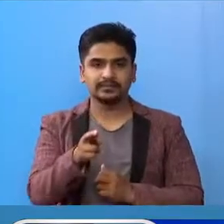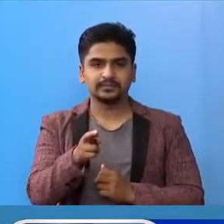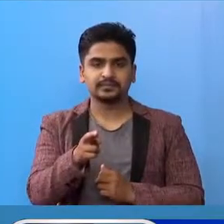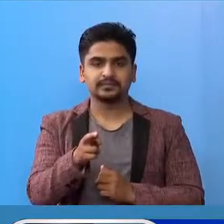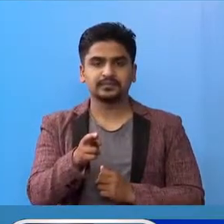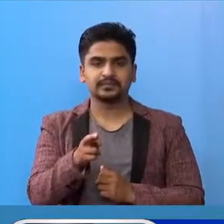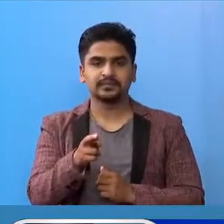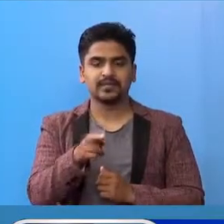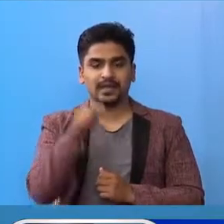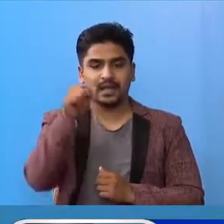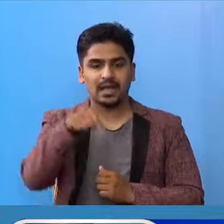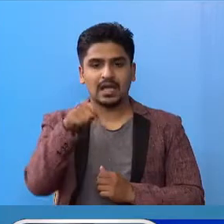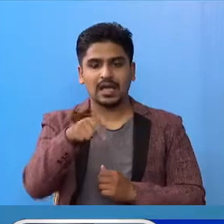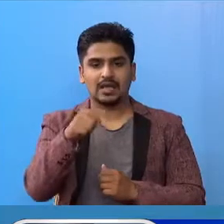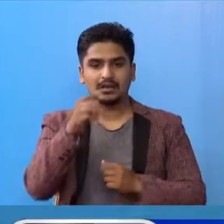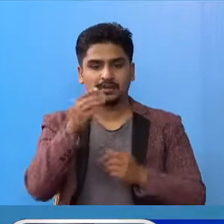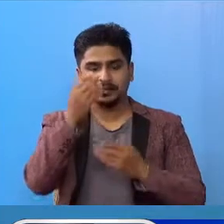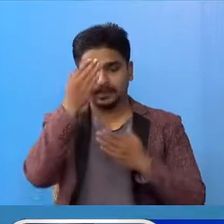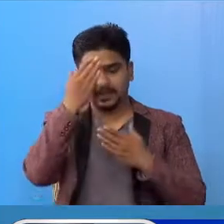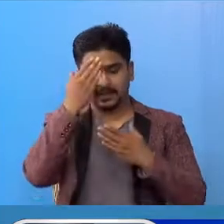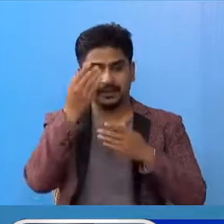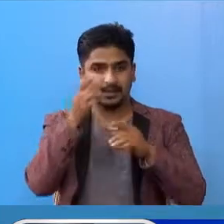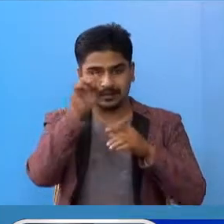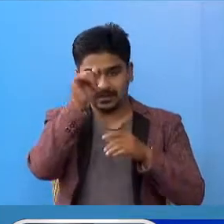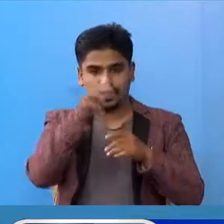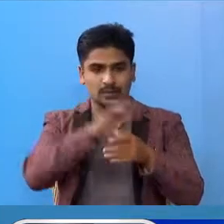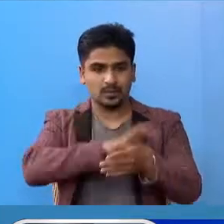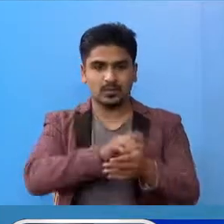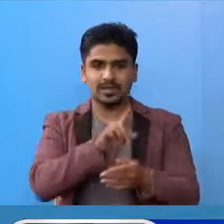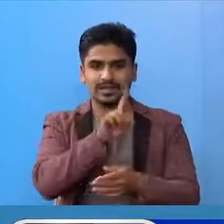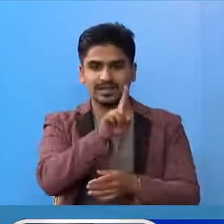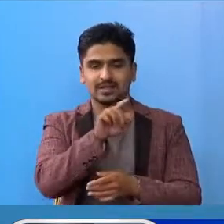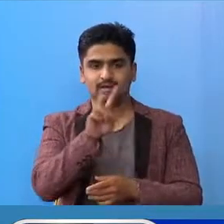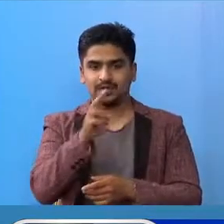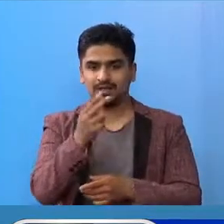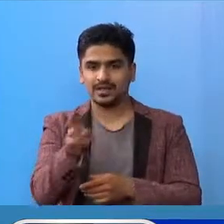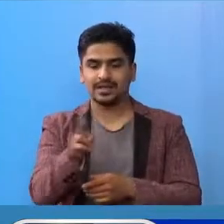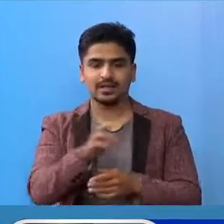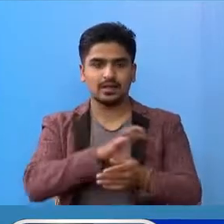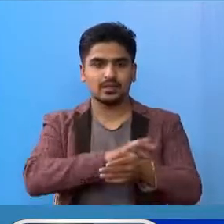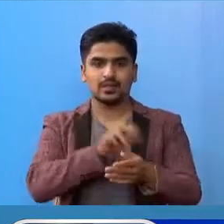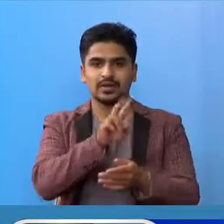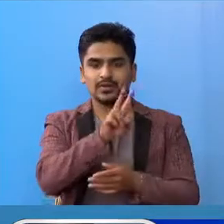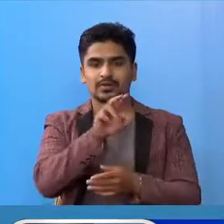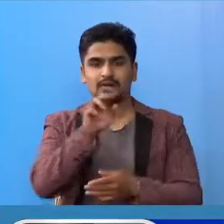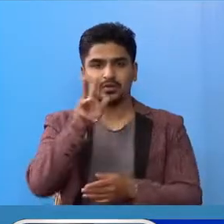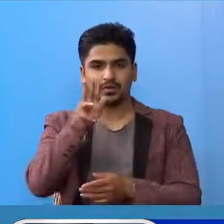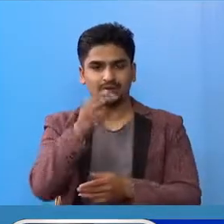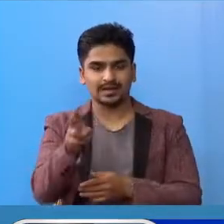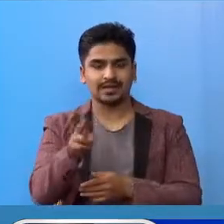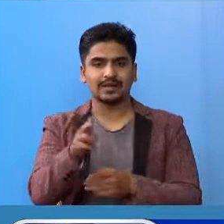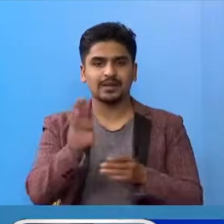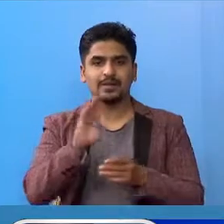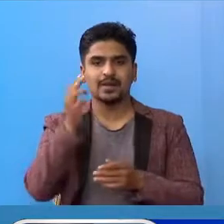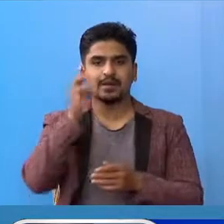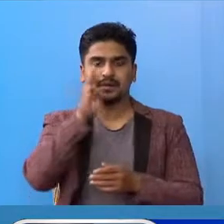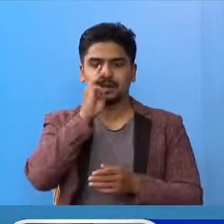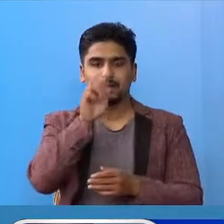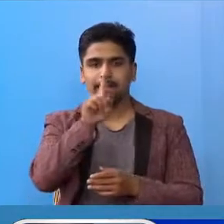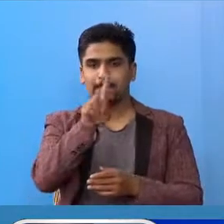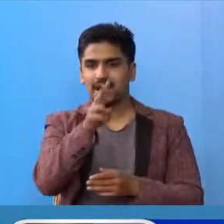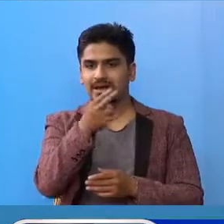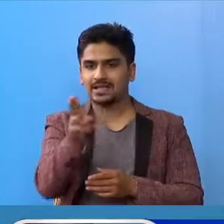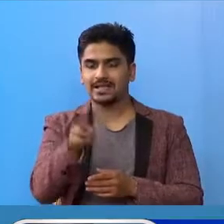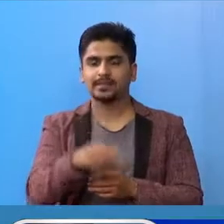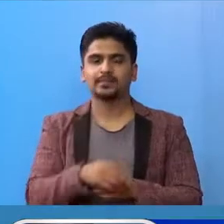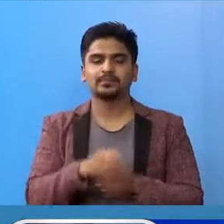र आजको पोजीटिव बिवरण प्रदेश बाट,2 जना, प्रदेश बाट,9 जना, बागमती प्रदेश मा बार